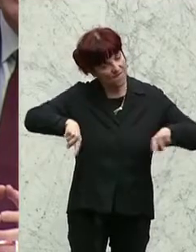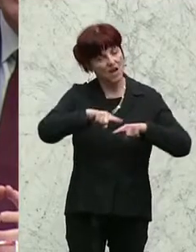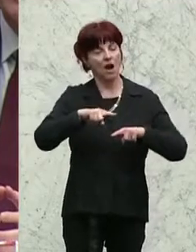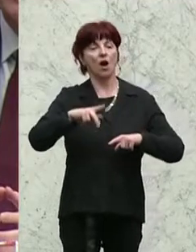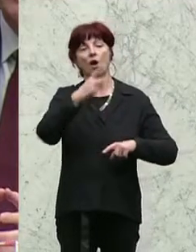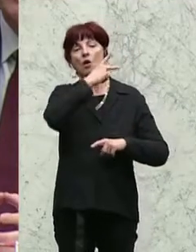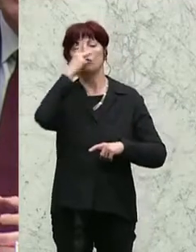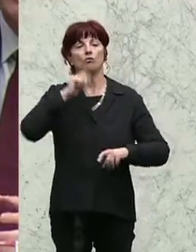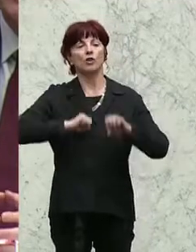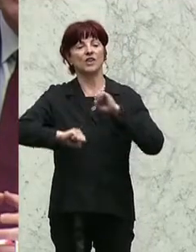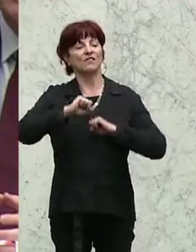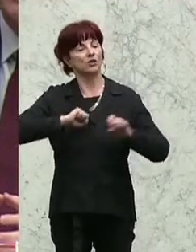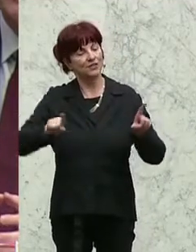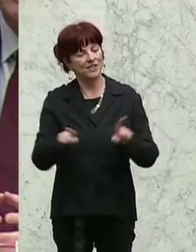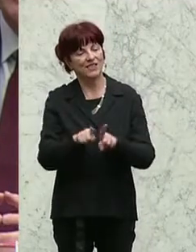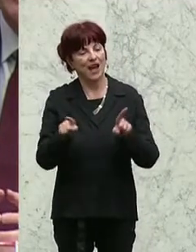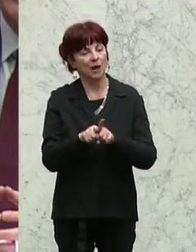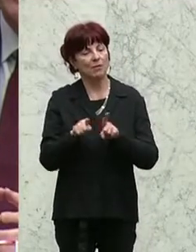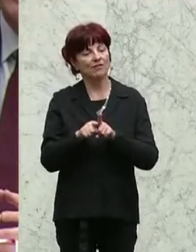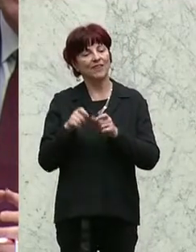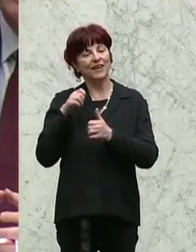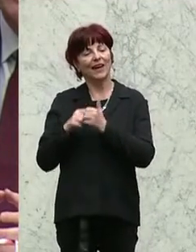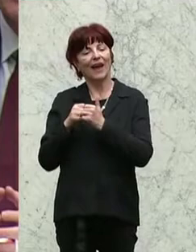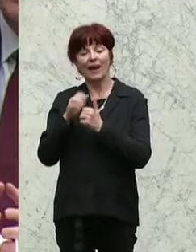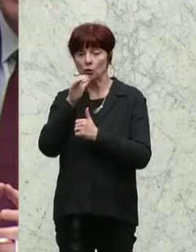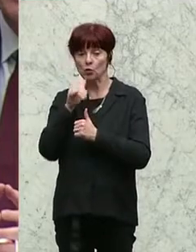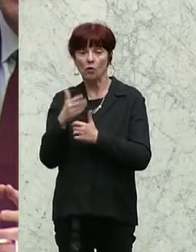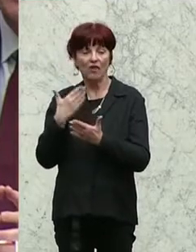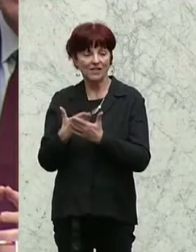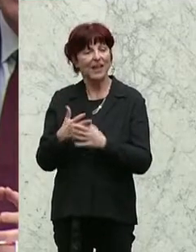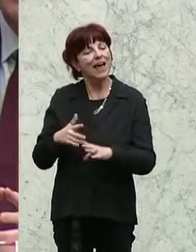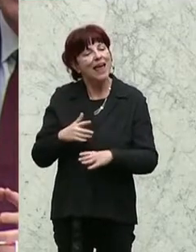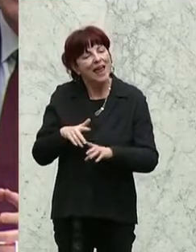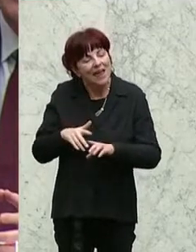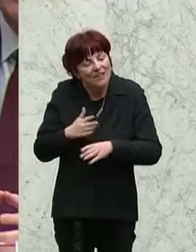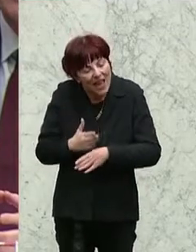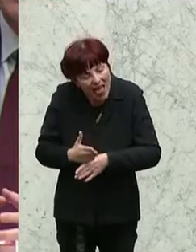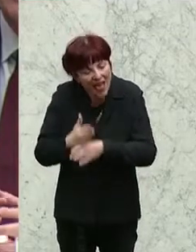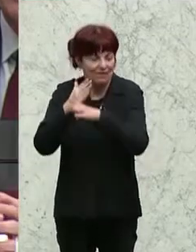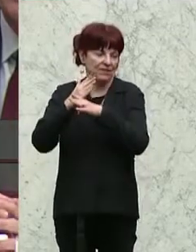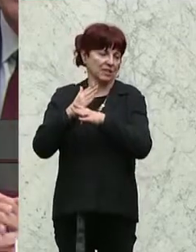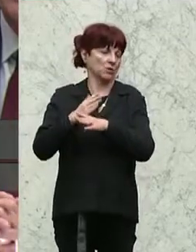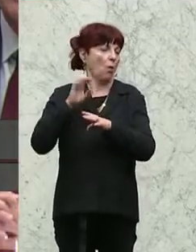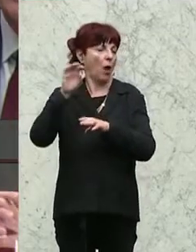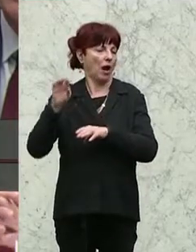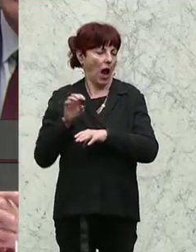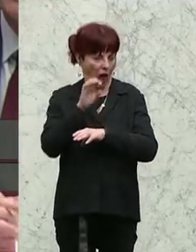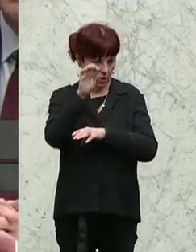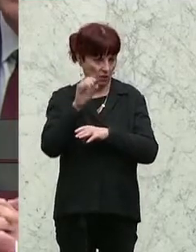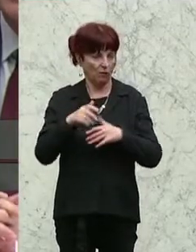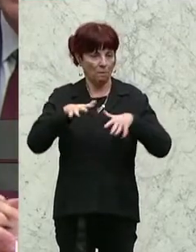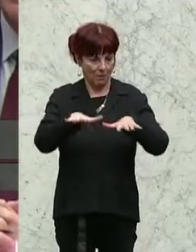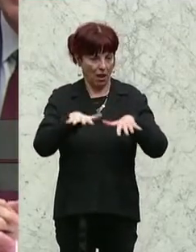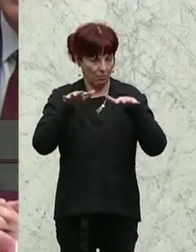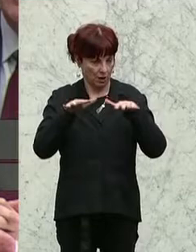Volksanwaltschaft, genauso wie der Rechnungshof, ein Hilfsorgan des Parlaments und dienen den Aufgaben des Parlaments